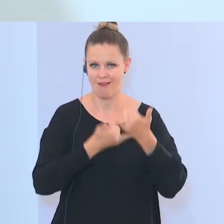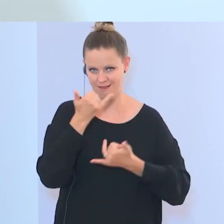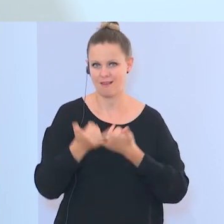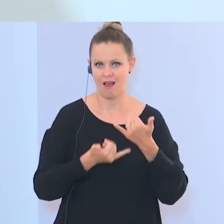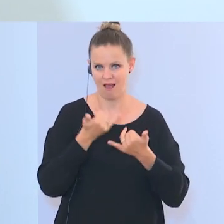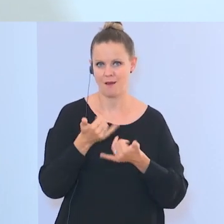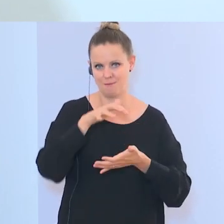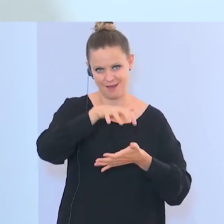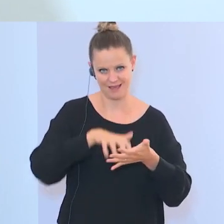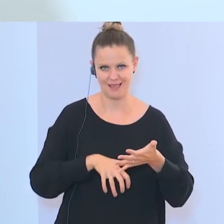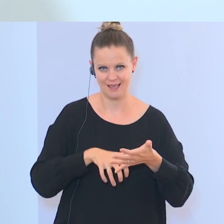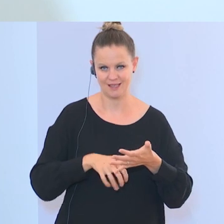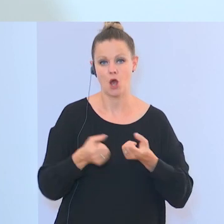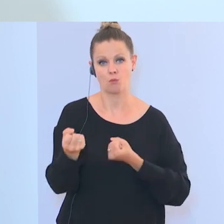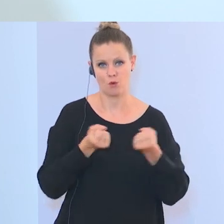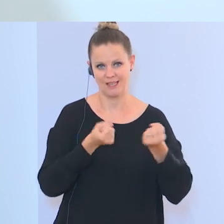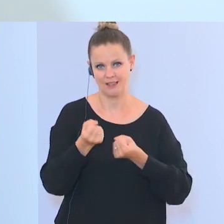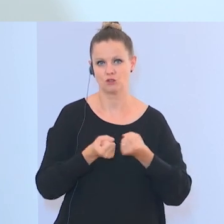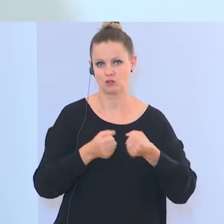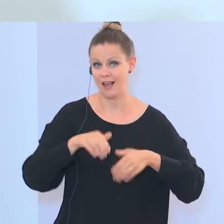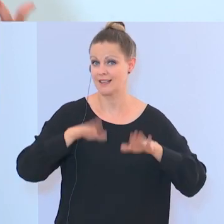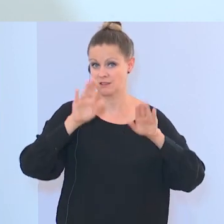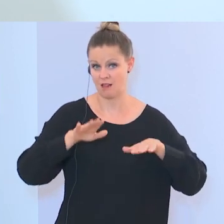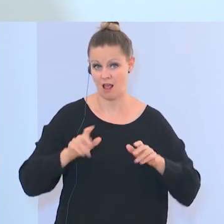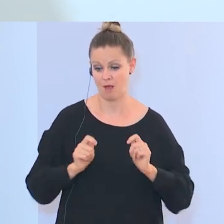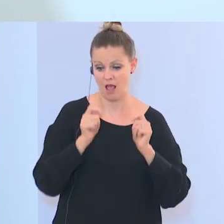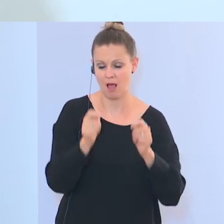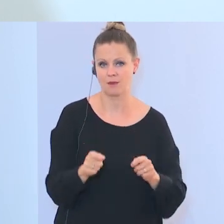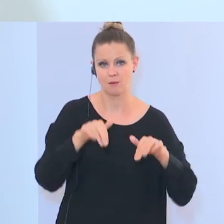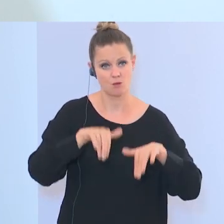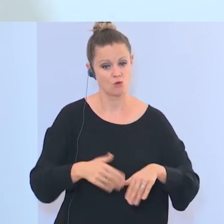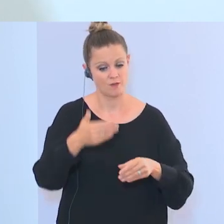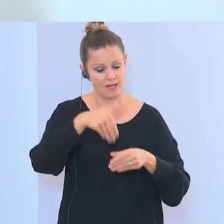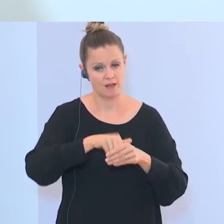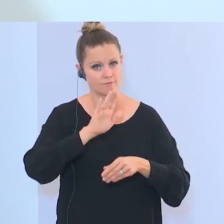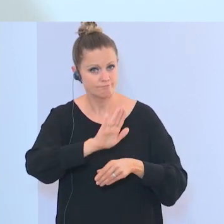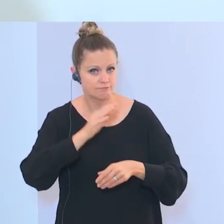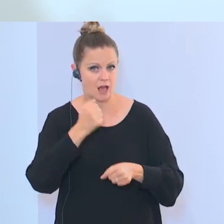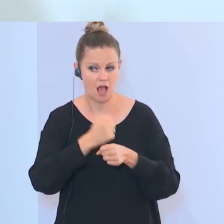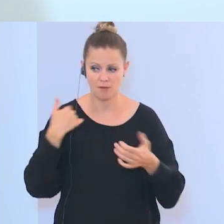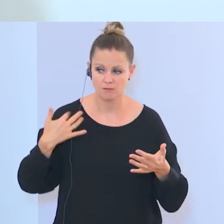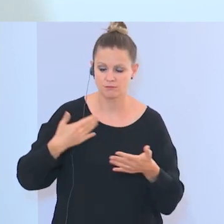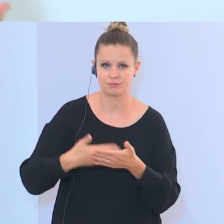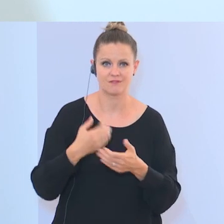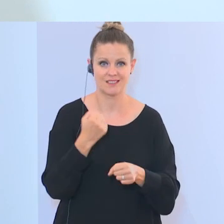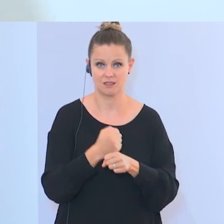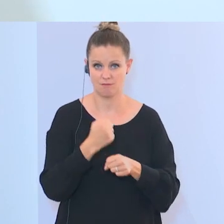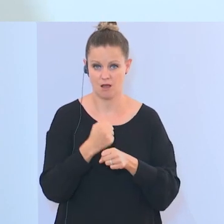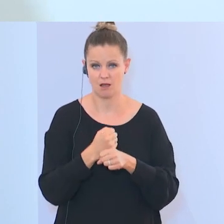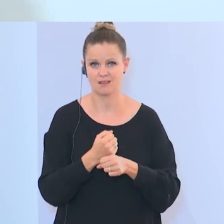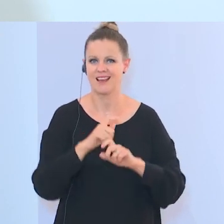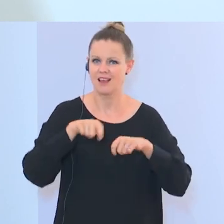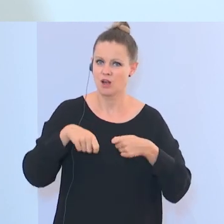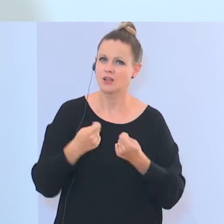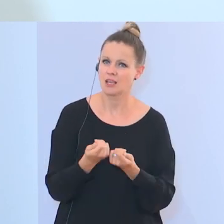politischen Islam in Österreich abgeben, um auch über die eigene Arbeit zu informieren. Es wird darüber hinaus natürlich spezielle Studien